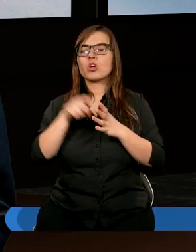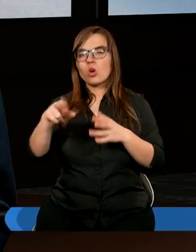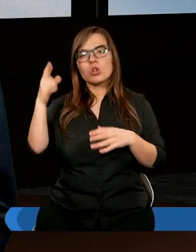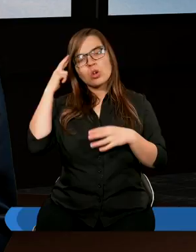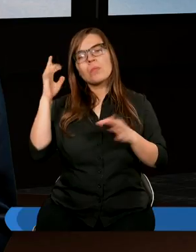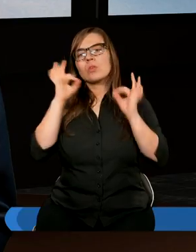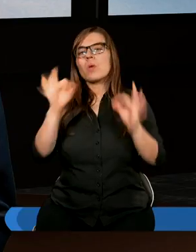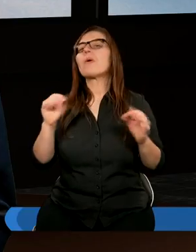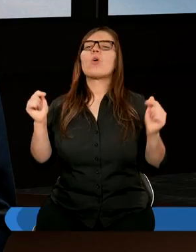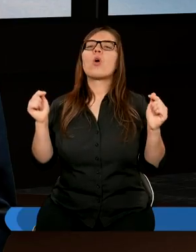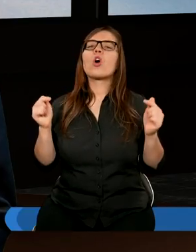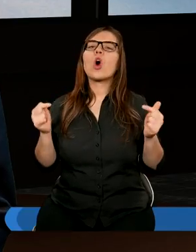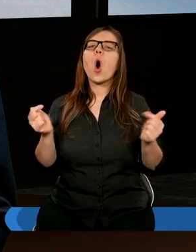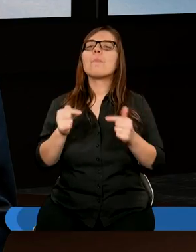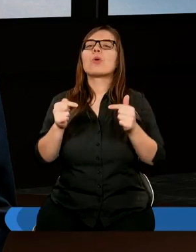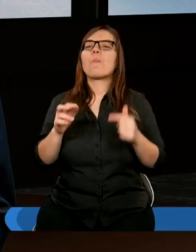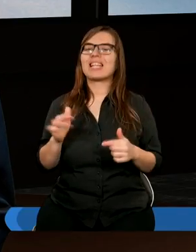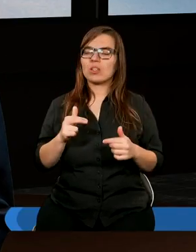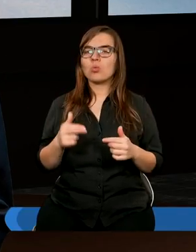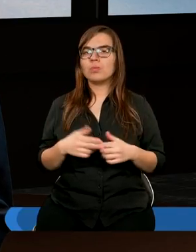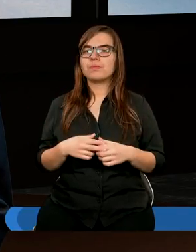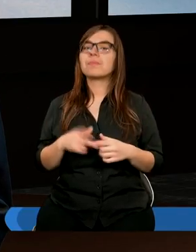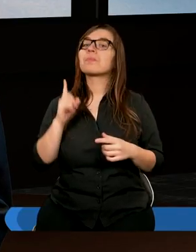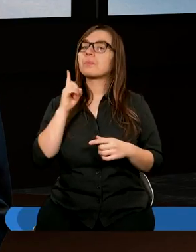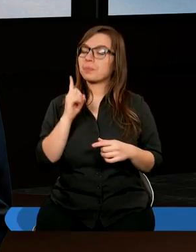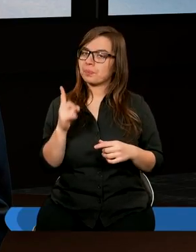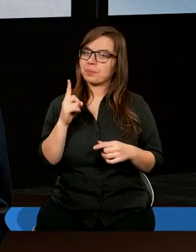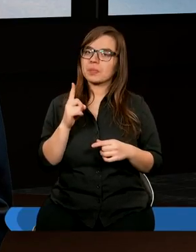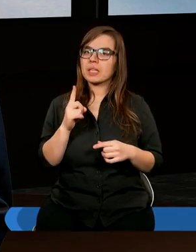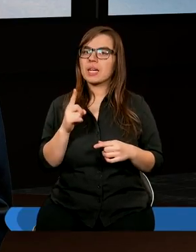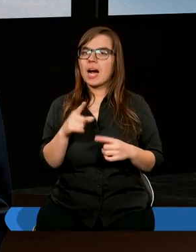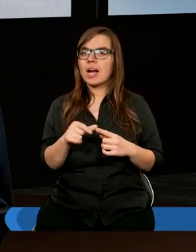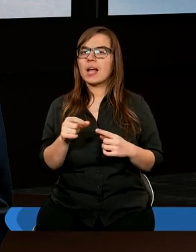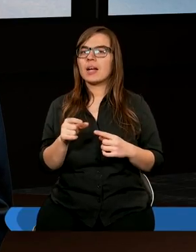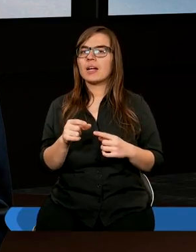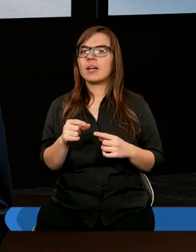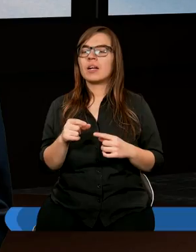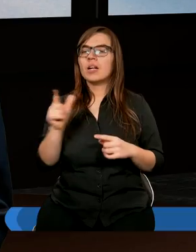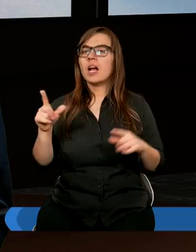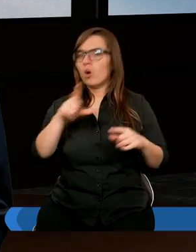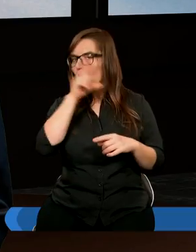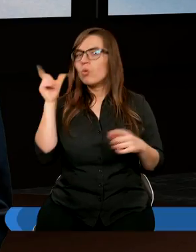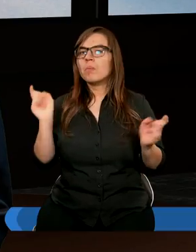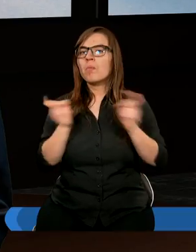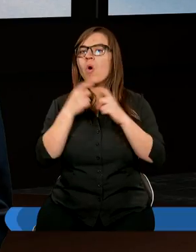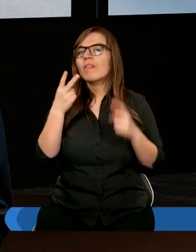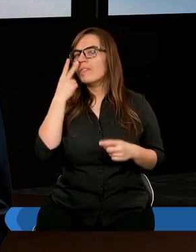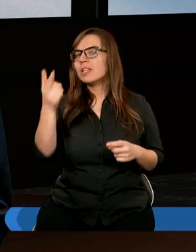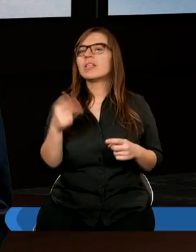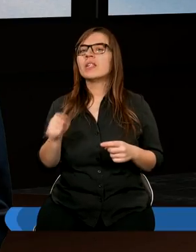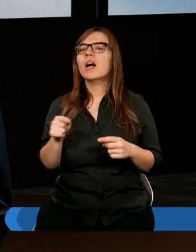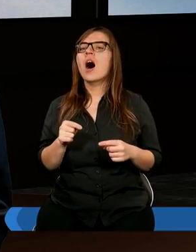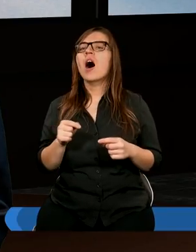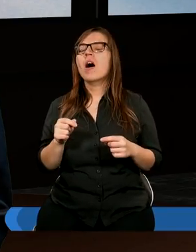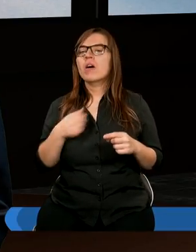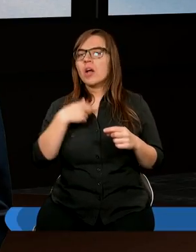udanego kompromisu. Ale wydaje się, że z takiego ludzkiego punktu widzenia bardzo istotne jest,